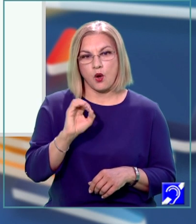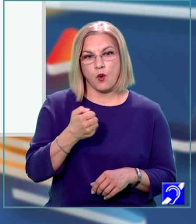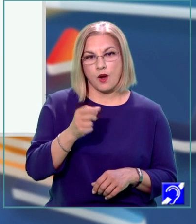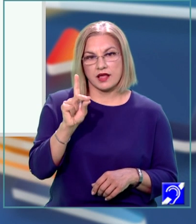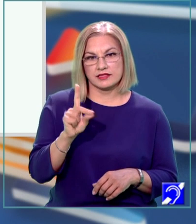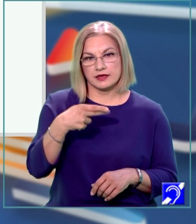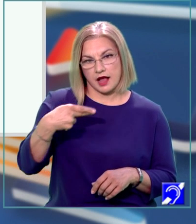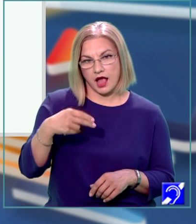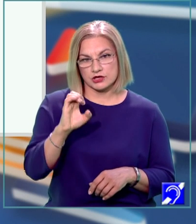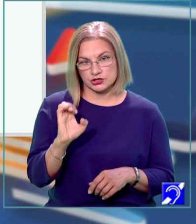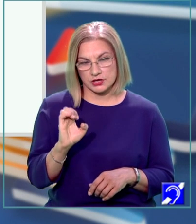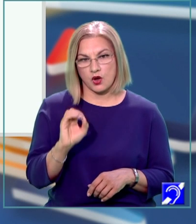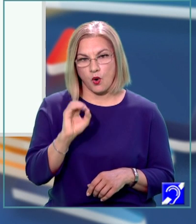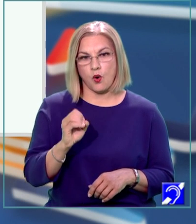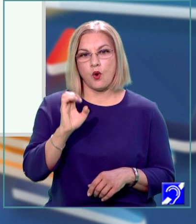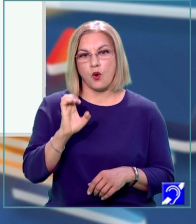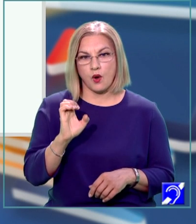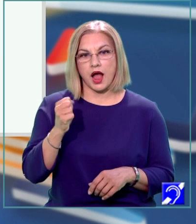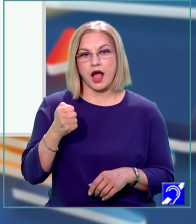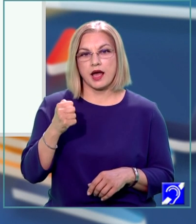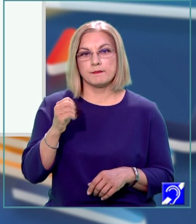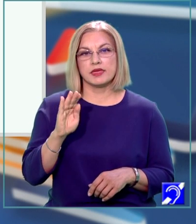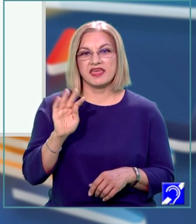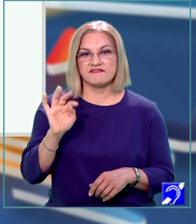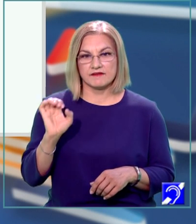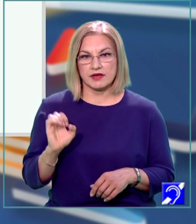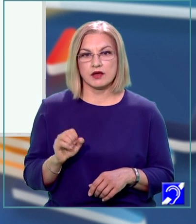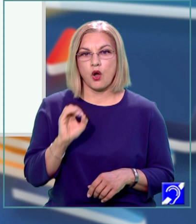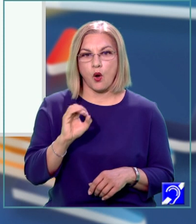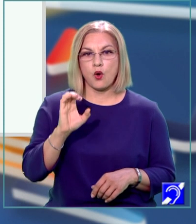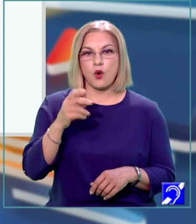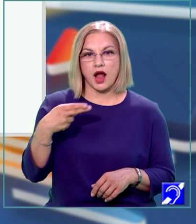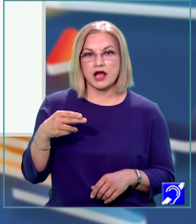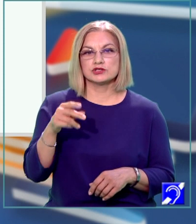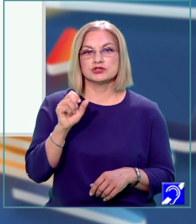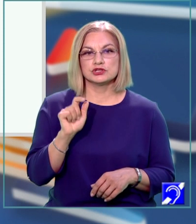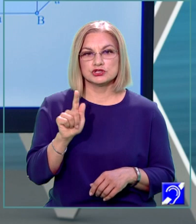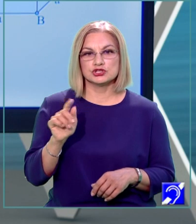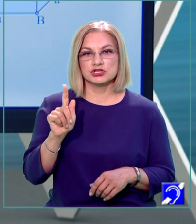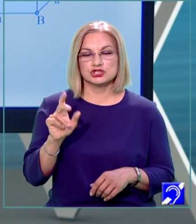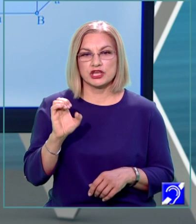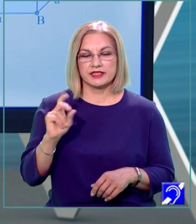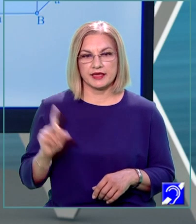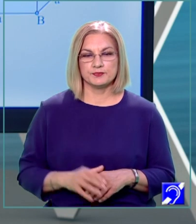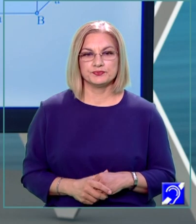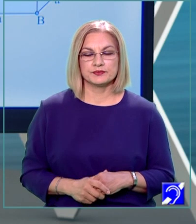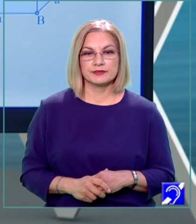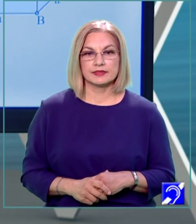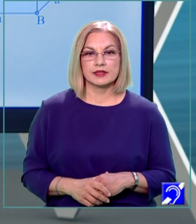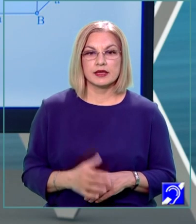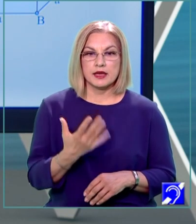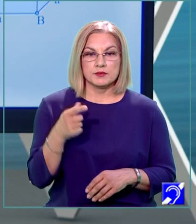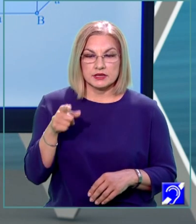A, D, H, E, O, E, F, B, A și O, H, G, C, D. Printre dreptele